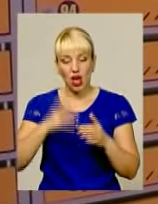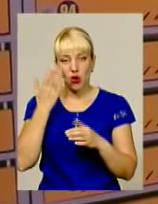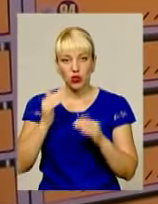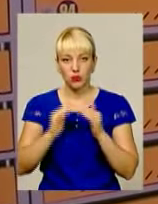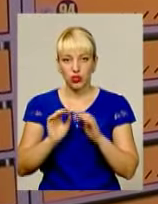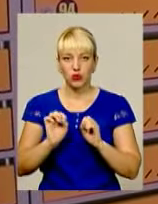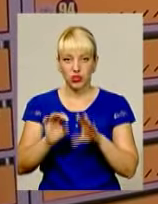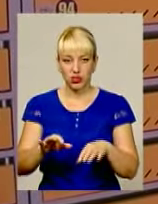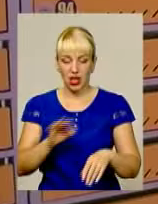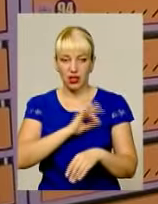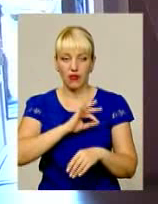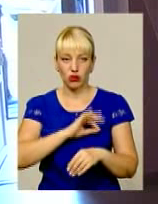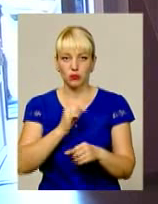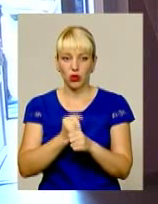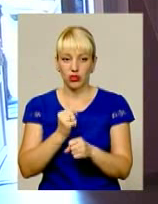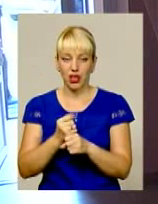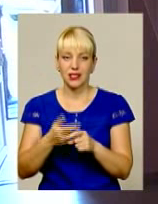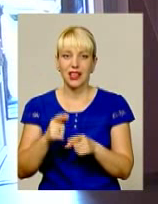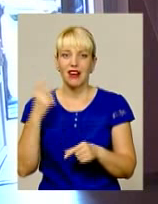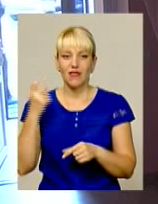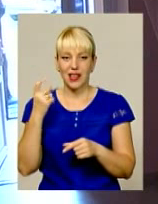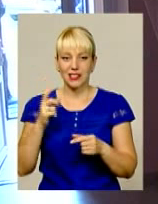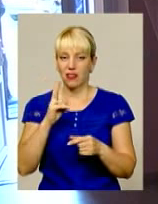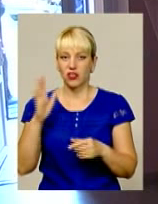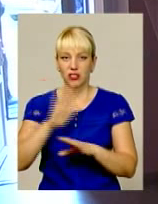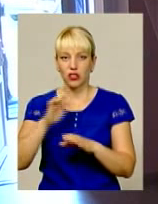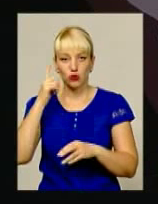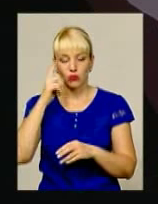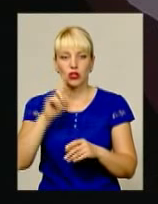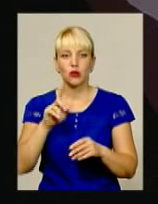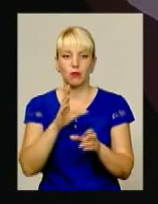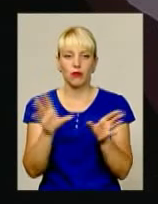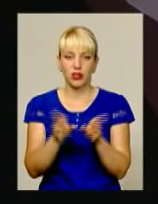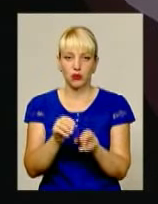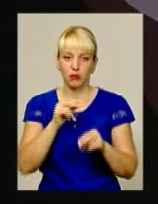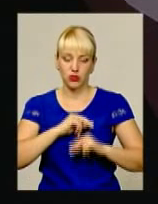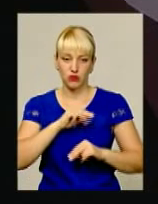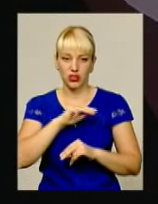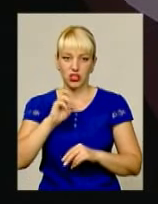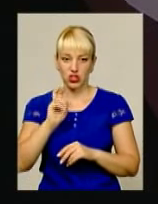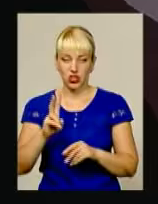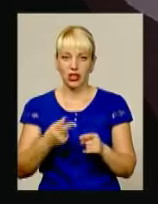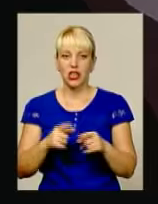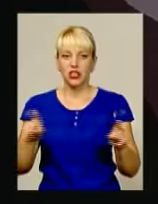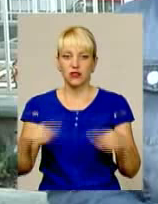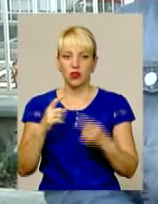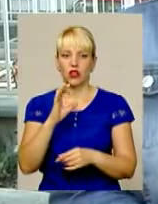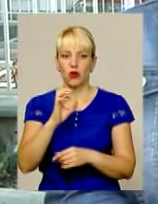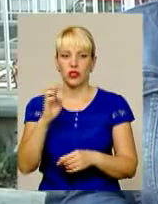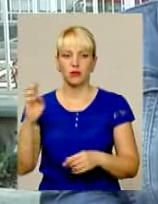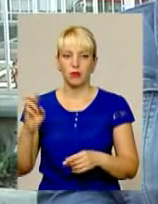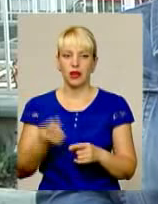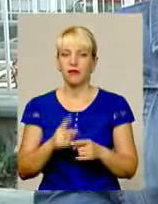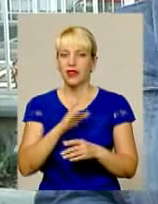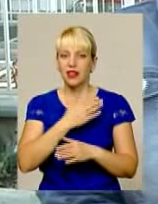здали в експлуатацію, власники квартир ні хвилини не думали про те, щоб працювати з ЖЕКом. Створили ОСББ і не жалкують. «Одна